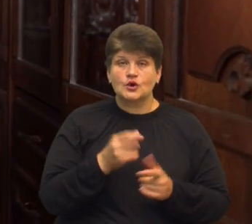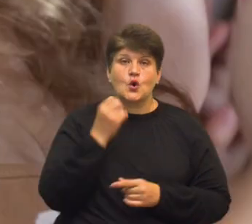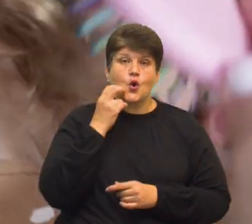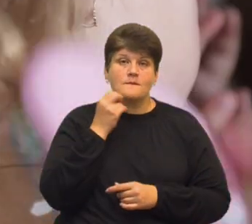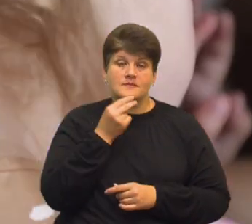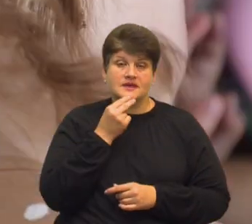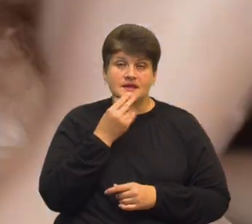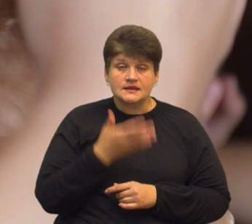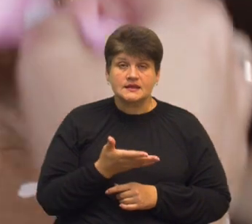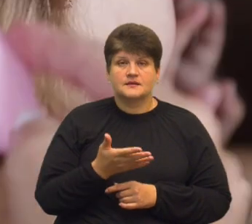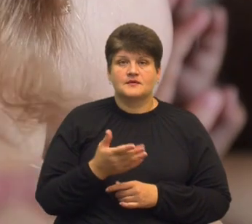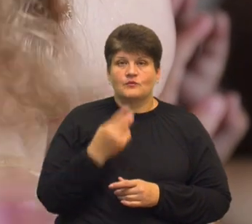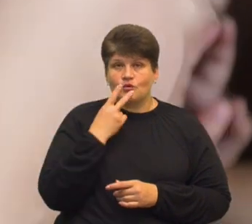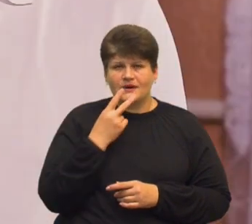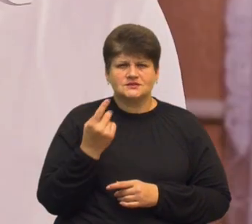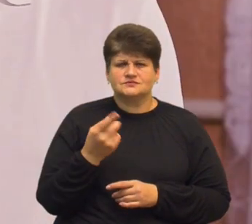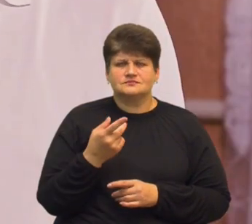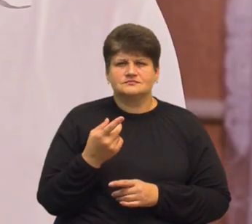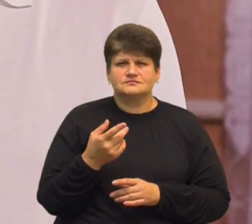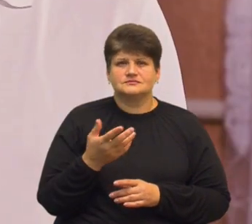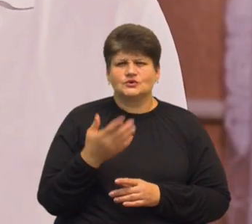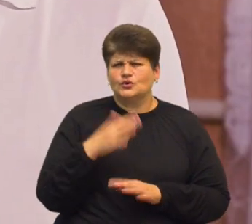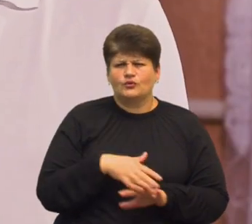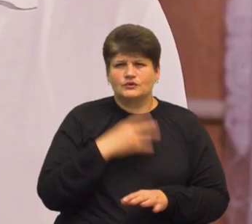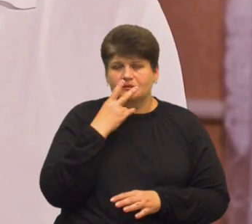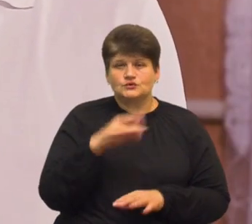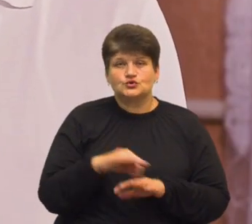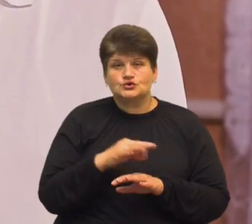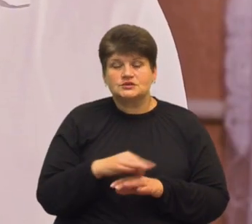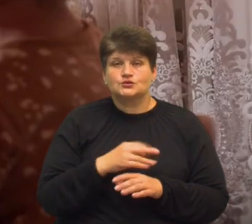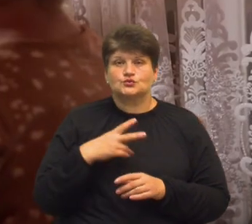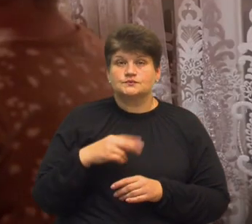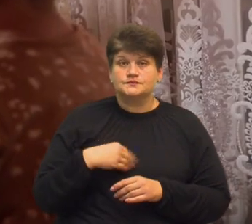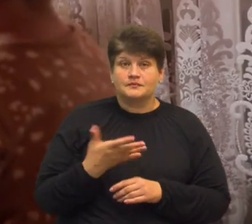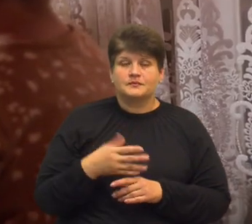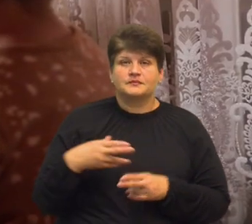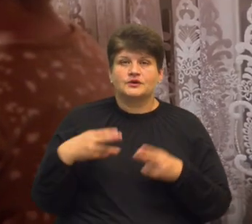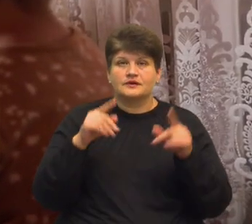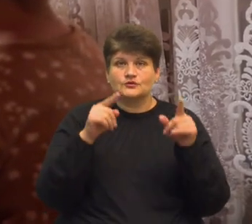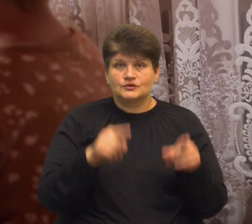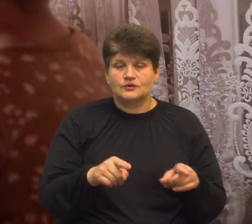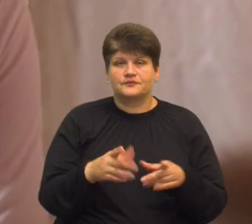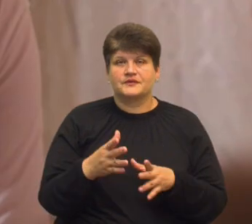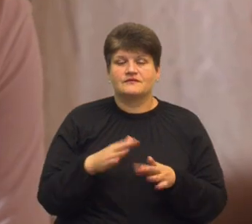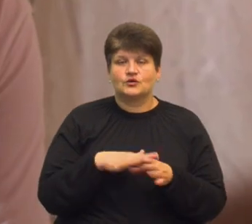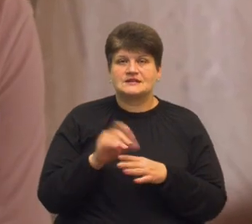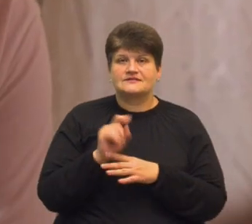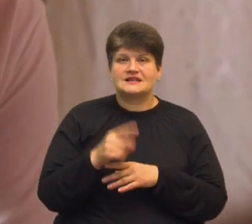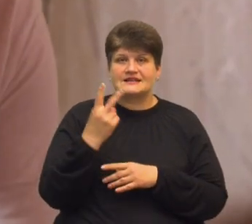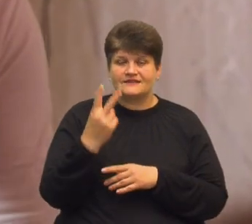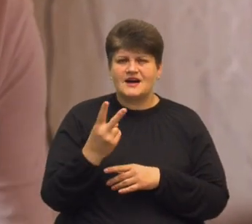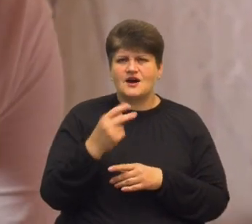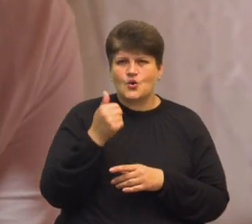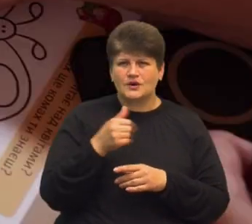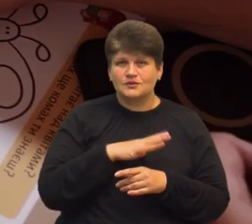боєць побачив дружину та доньку. Поїхав туди виконати воюзадачі. У мене дошці було два роки, вона тільки почала говорити,